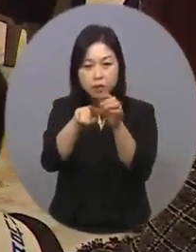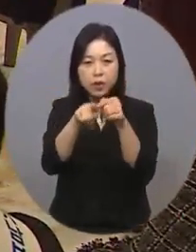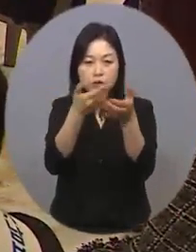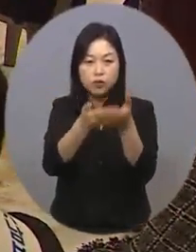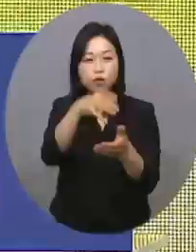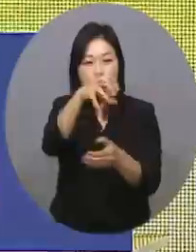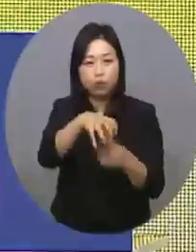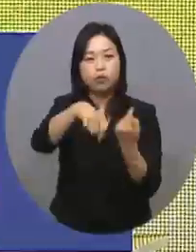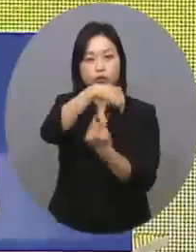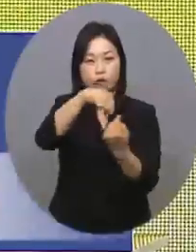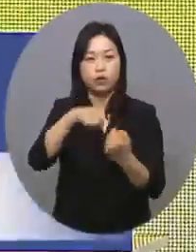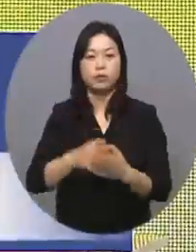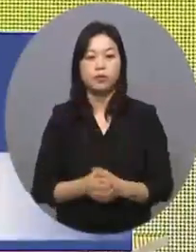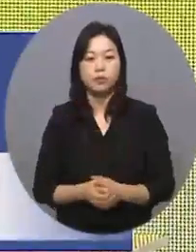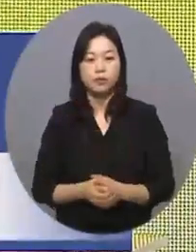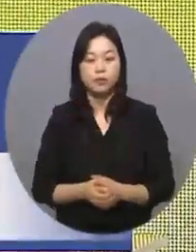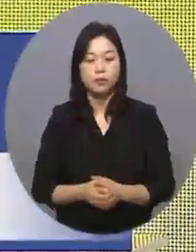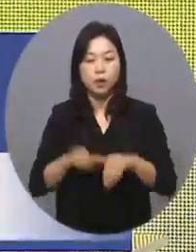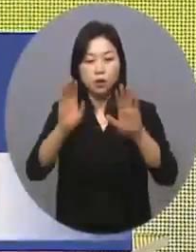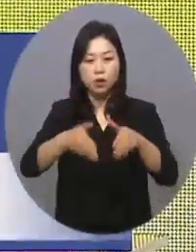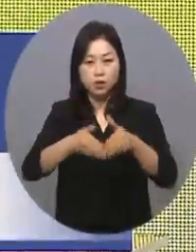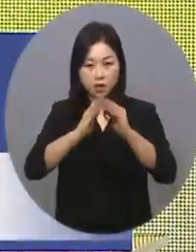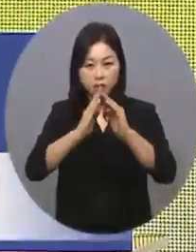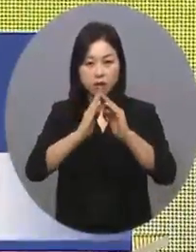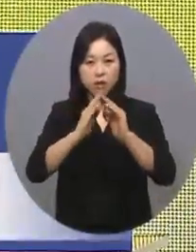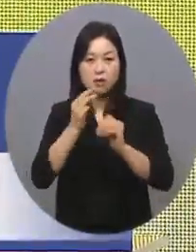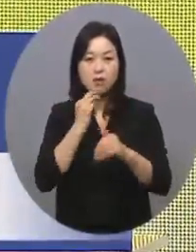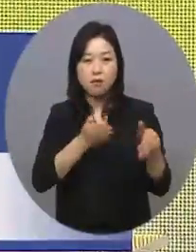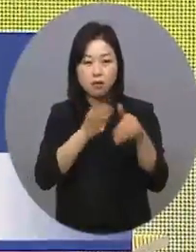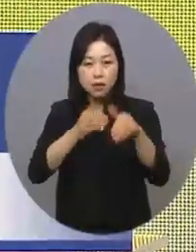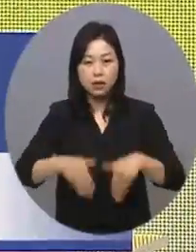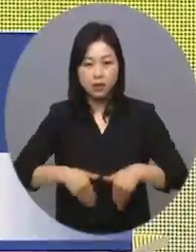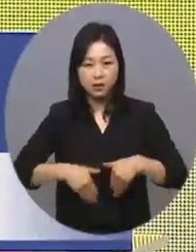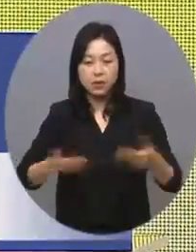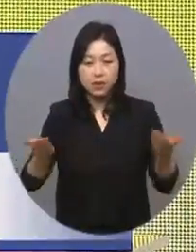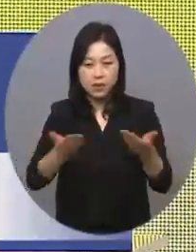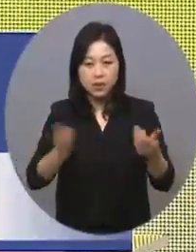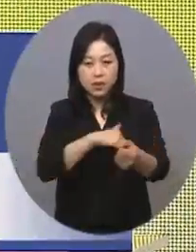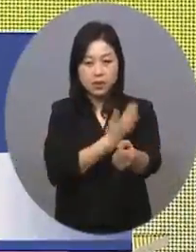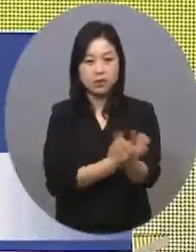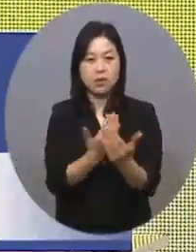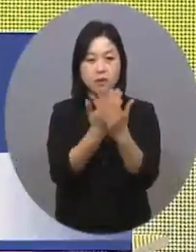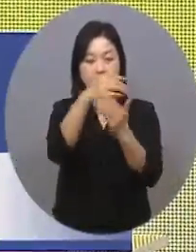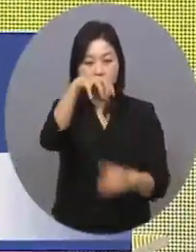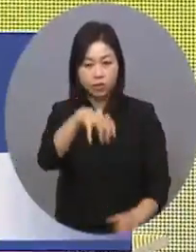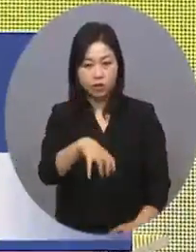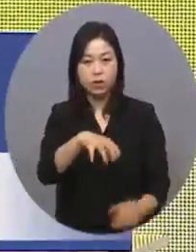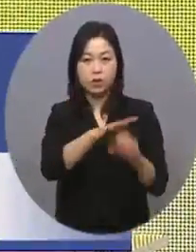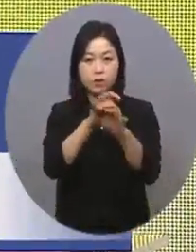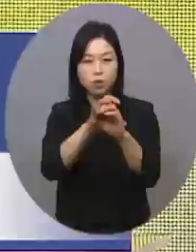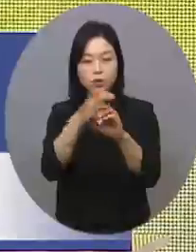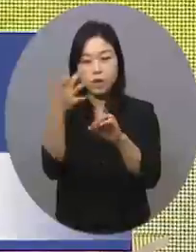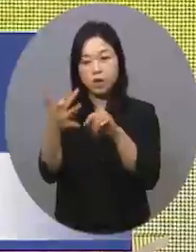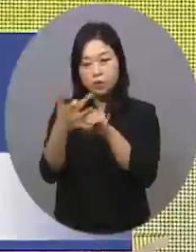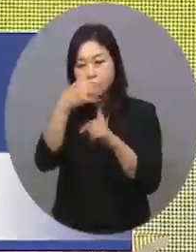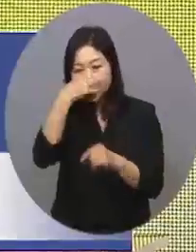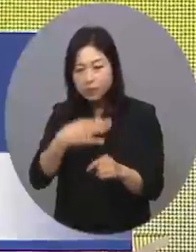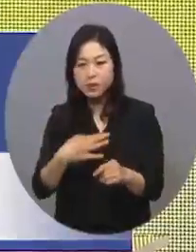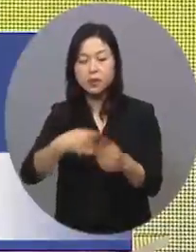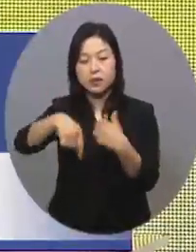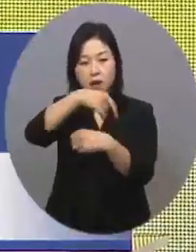예정입니다. 오늘 착공하는 경기 남부 직업능력개발원이 코로나로 힘든 시기에